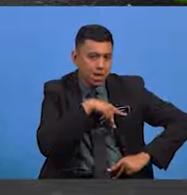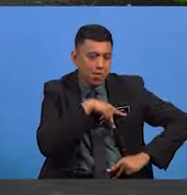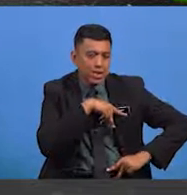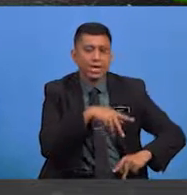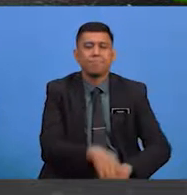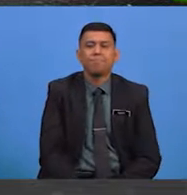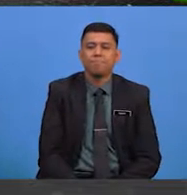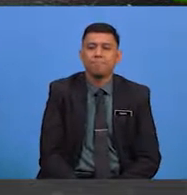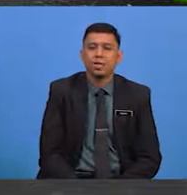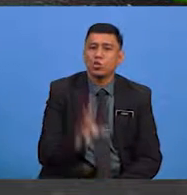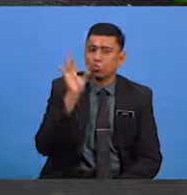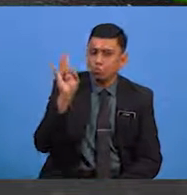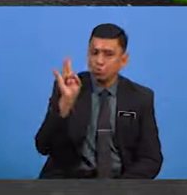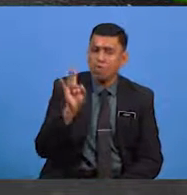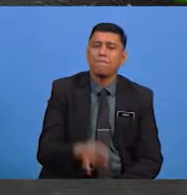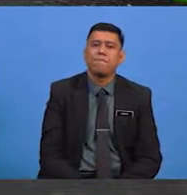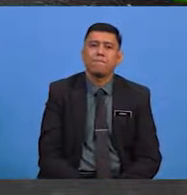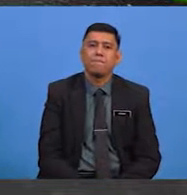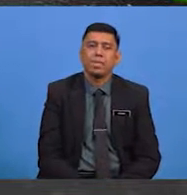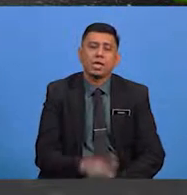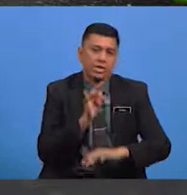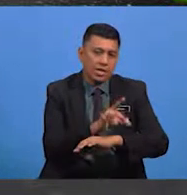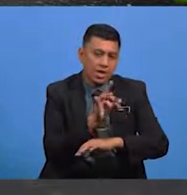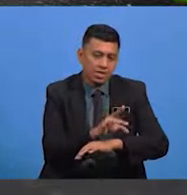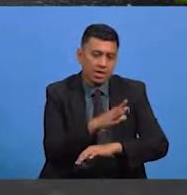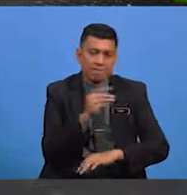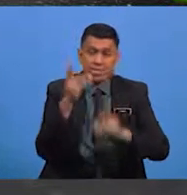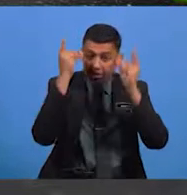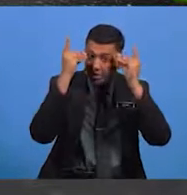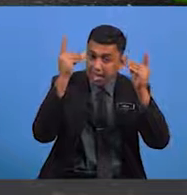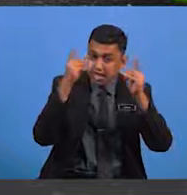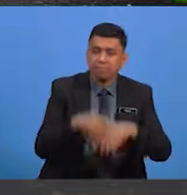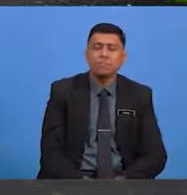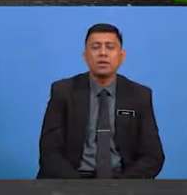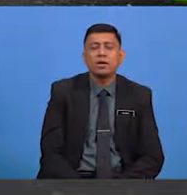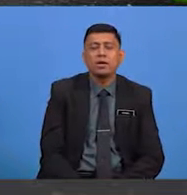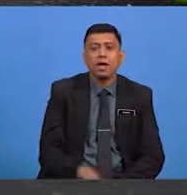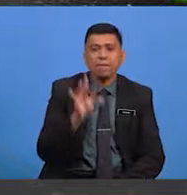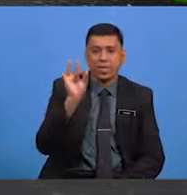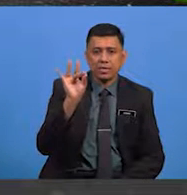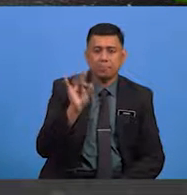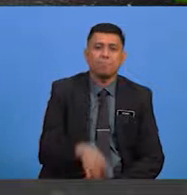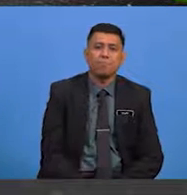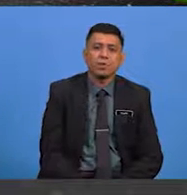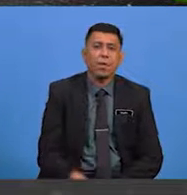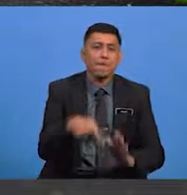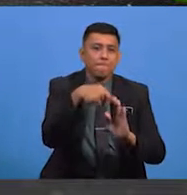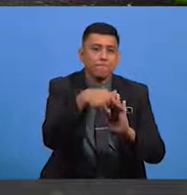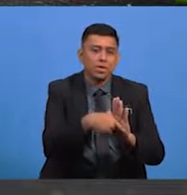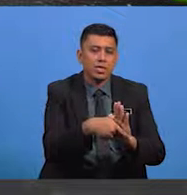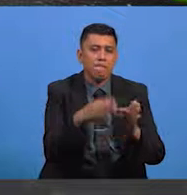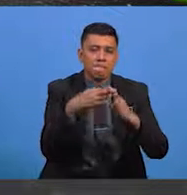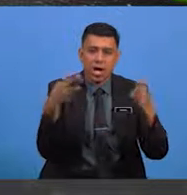kepahlawanan Ketujuh, pantun nasihat dan pendidikan Kelapan, pantun